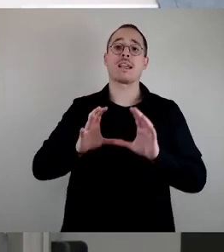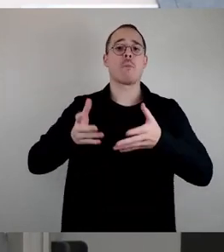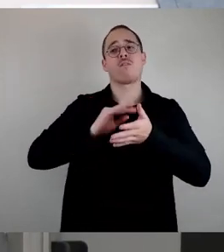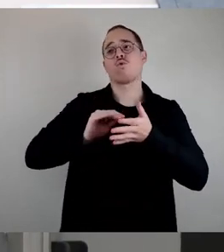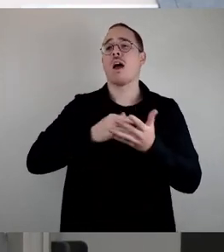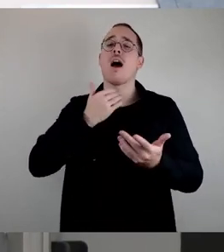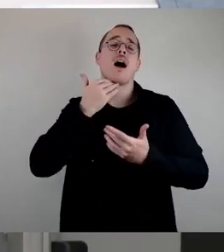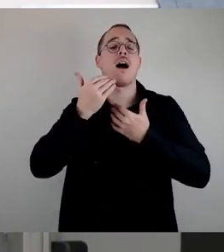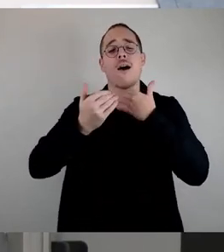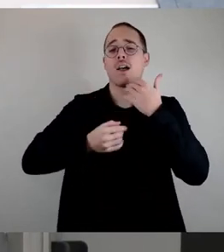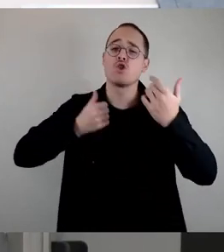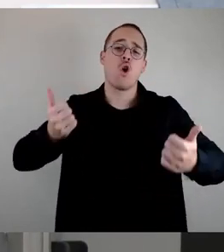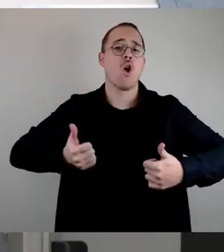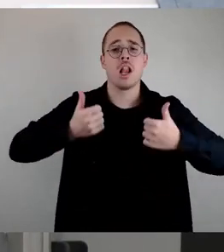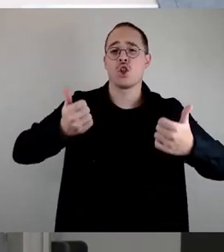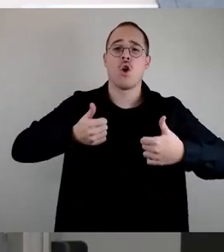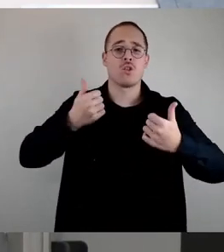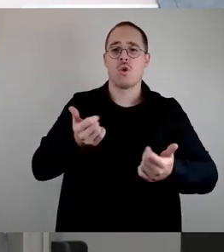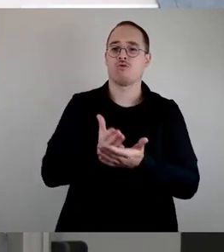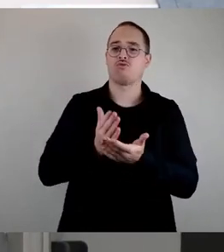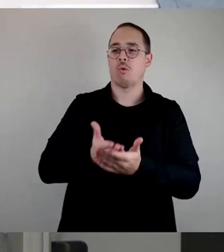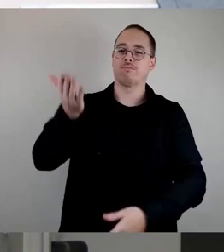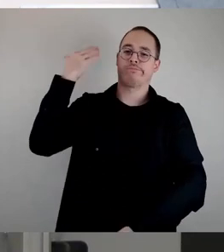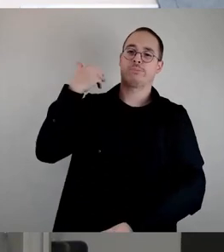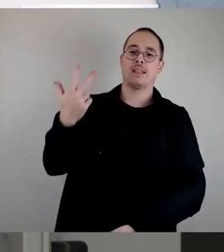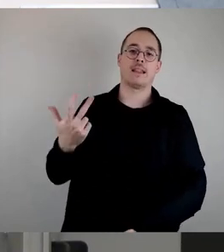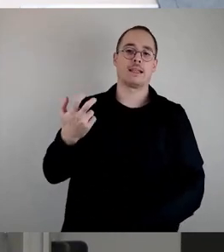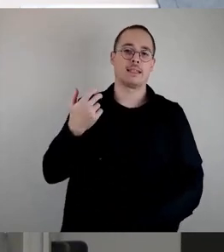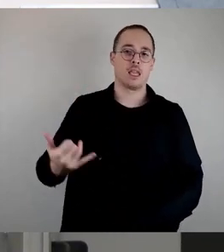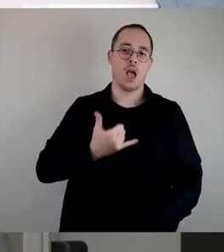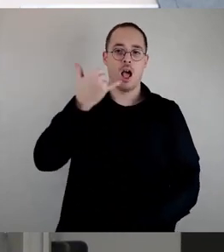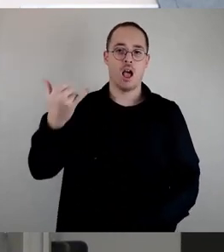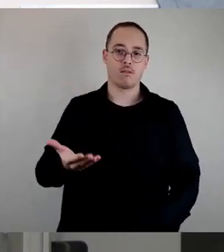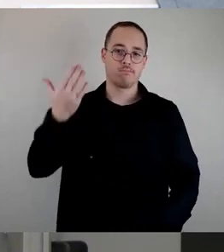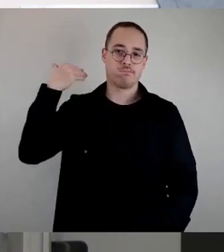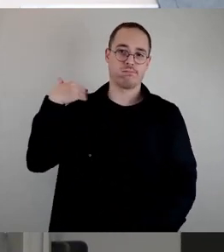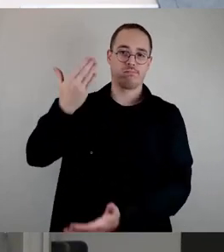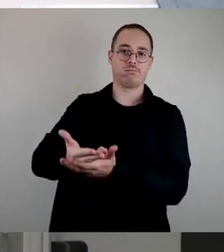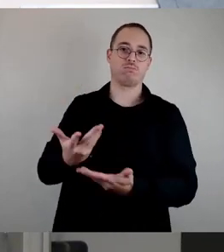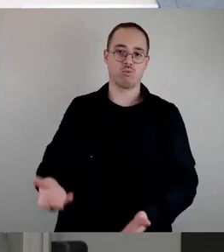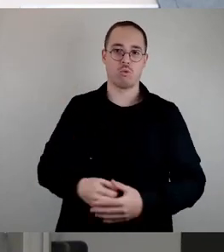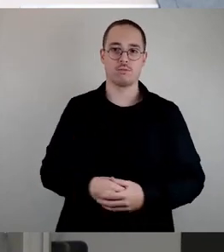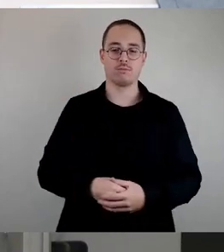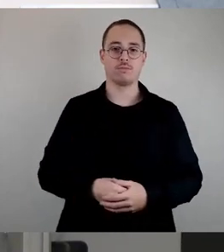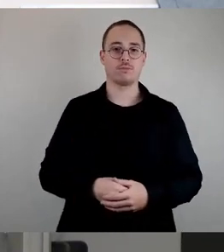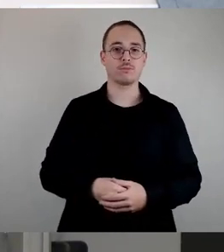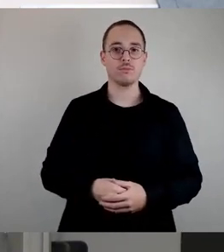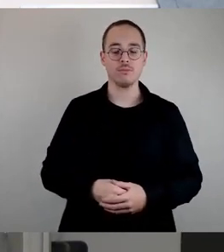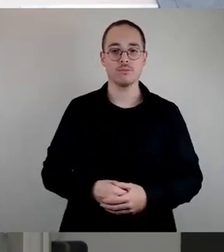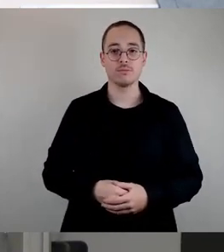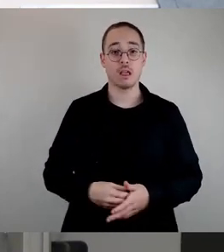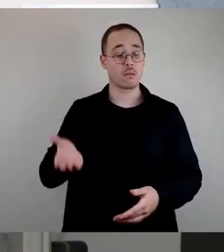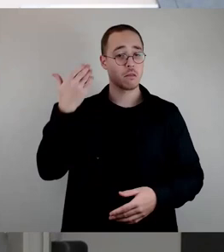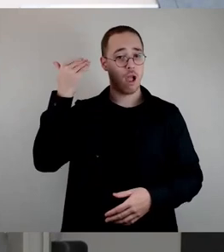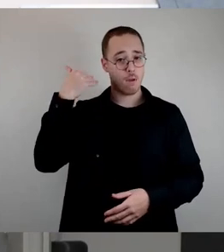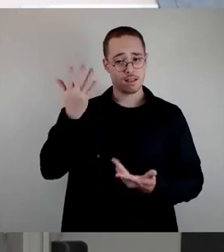mit der Umgestaltung des sächsischen Schulsystems haben wir diesen Schultub uns erstmalig intensiv beschäftigt. Wir hatten damals zu viele Lehrer im